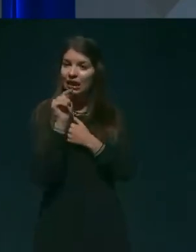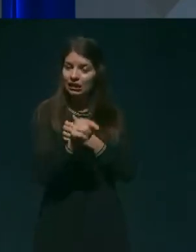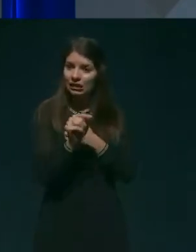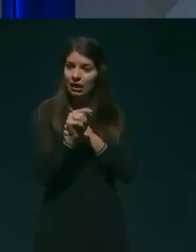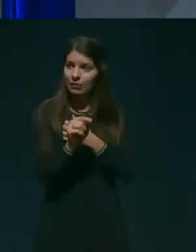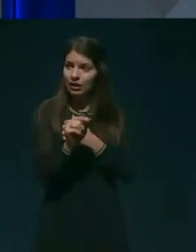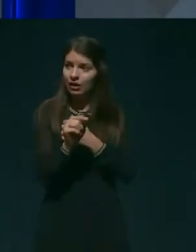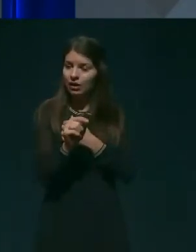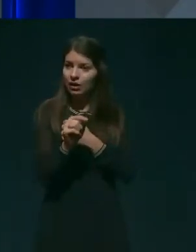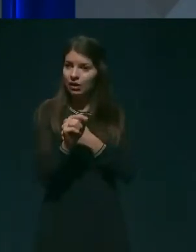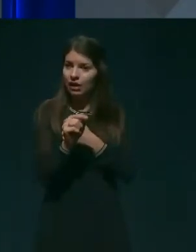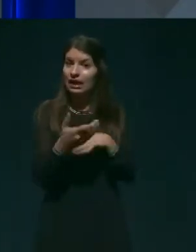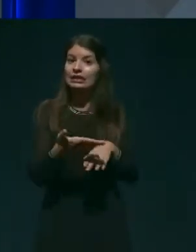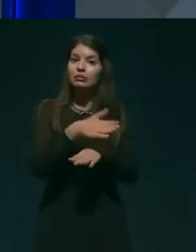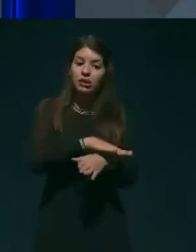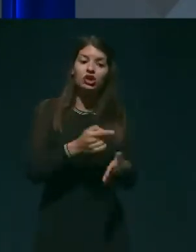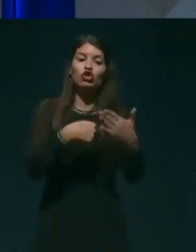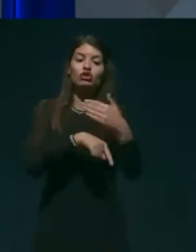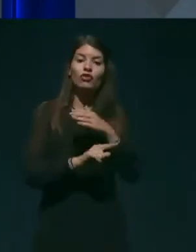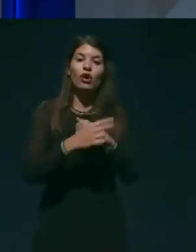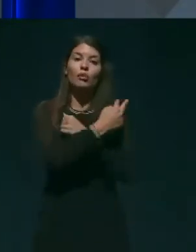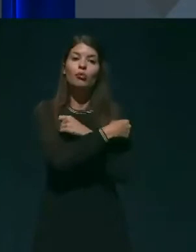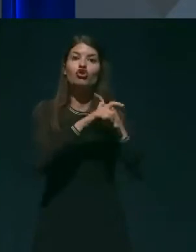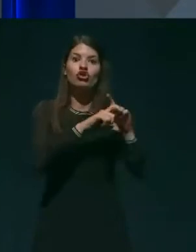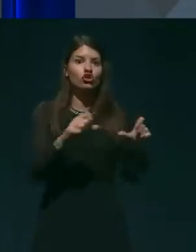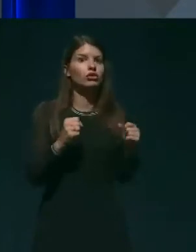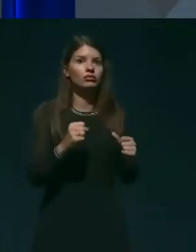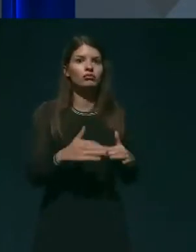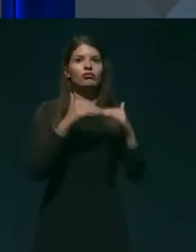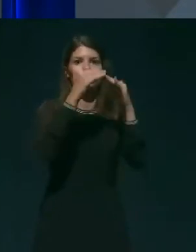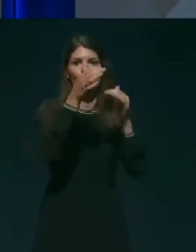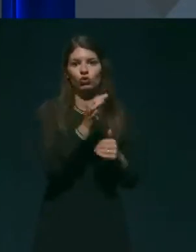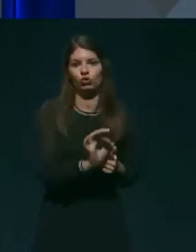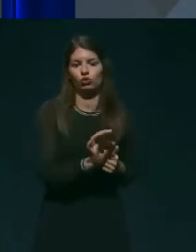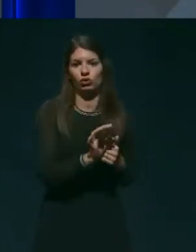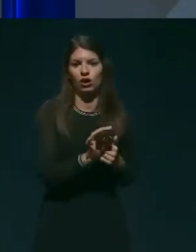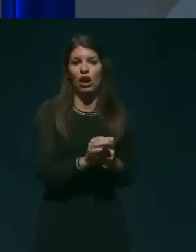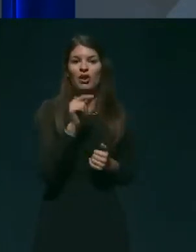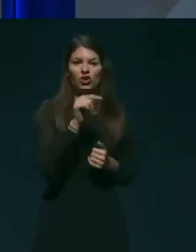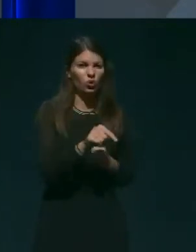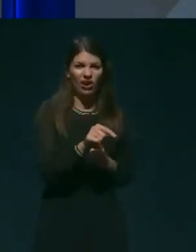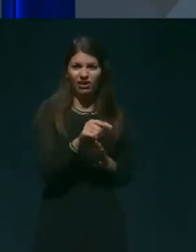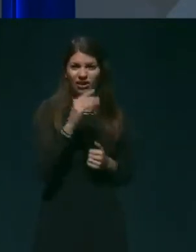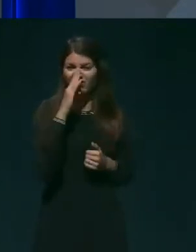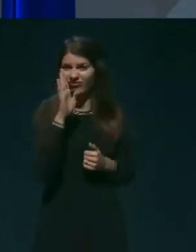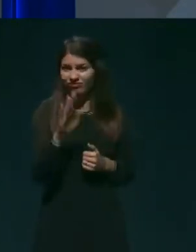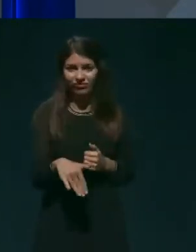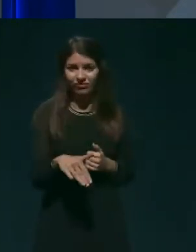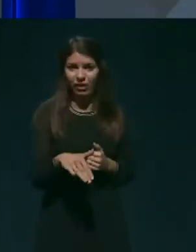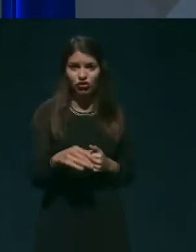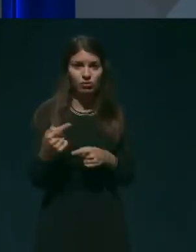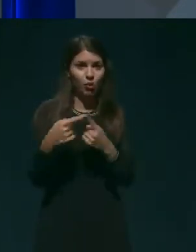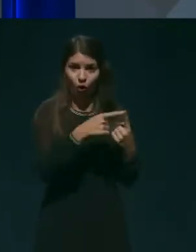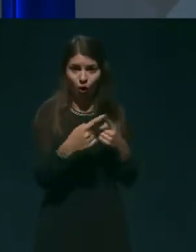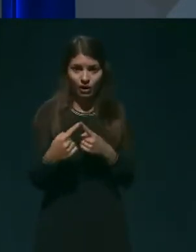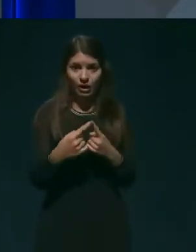odstotna pri teh domovih ustarelih. S tem, da so v bistvu obalne humane smrti umre. Izit ni bil drugačen, to hočem povedati. In ta